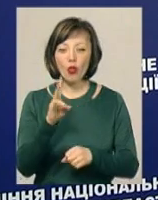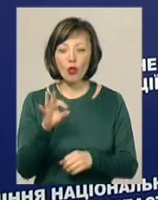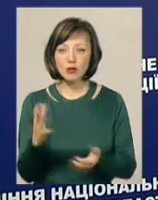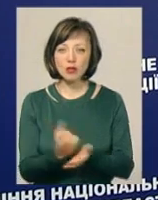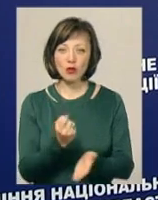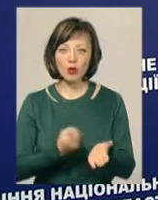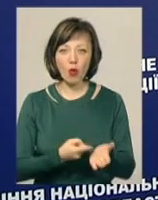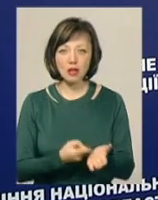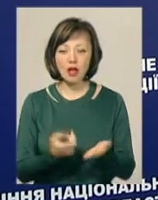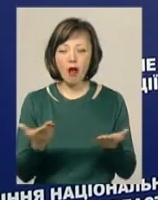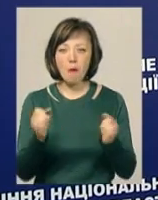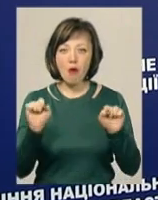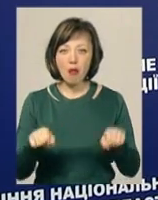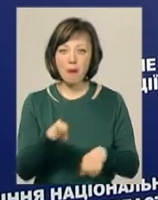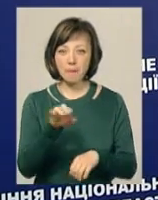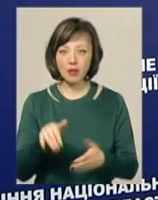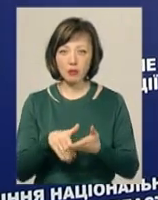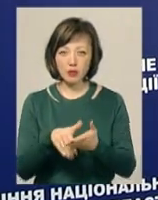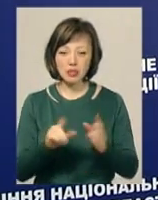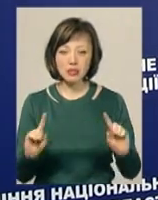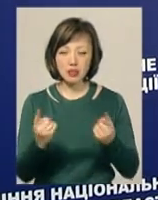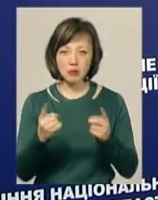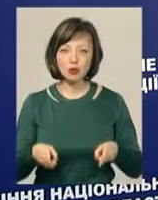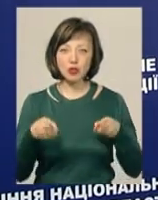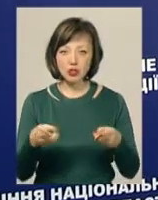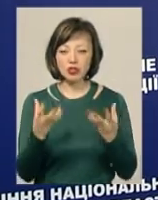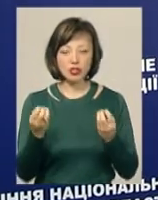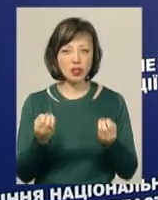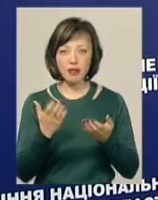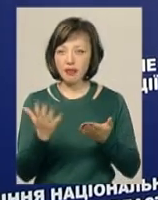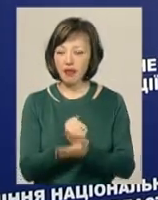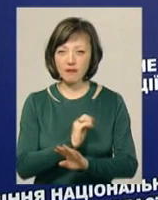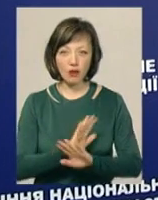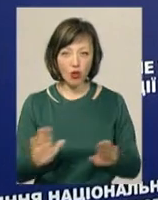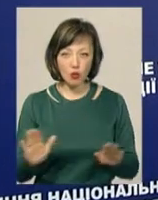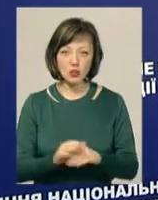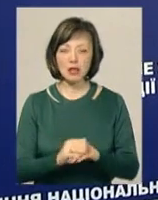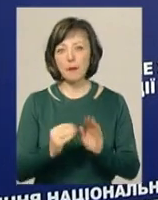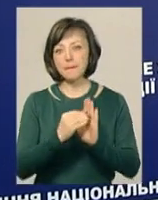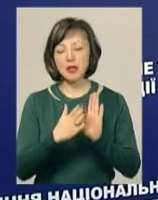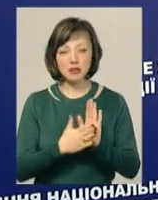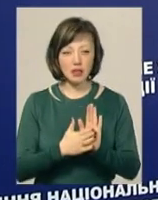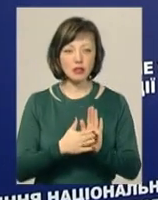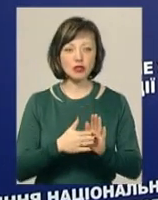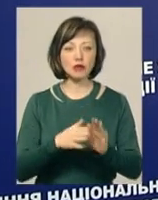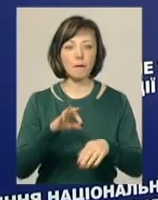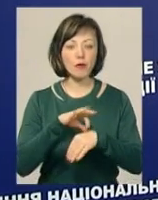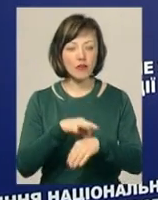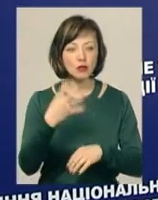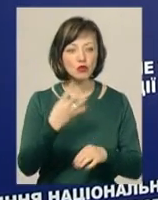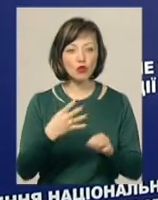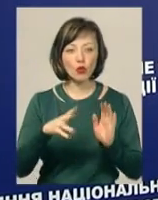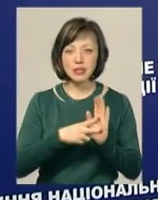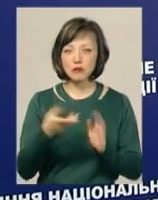доказову базу, яка могла б допомогти в затриманні злочинця, ще не вдалося. Призначено і проведено 47 експертиз.